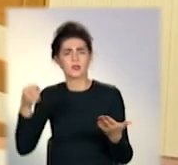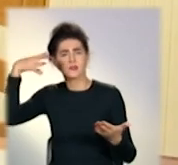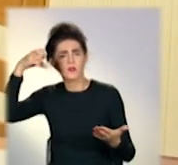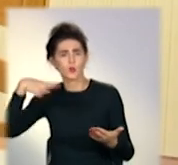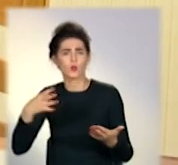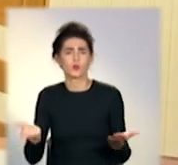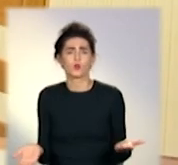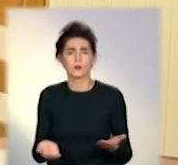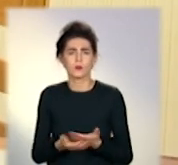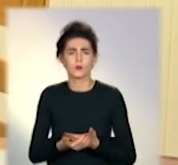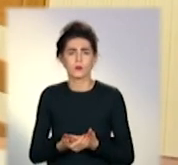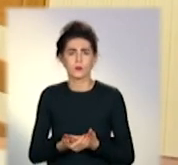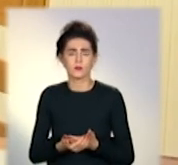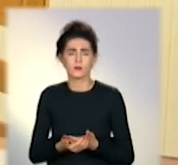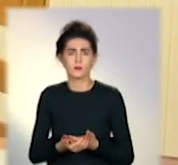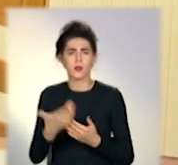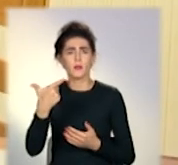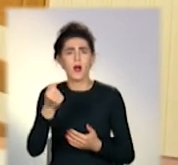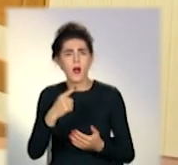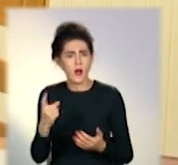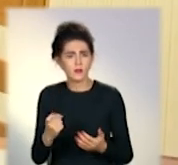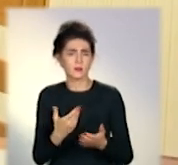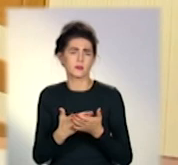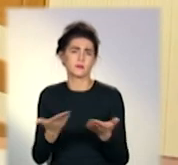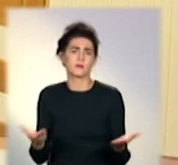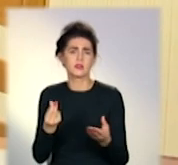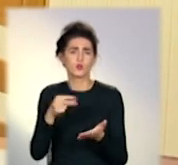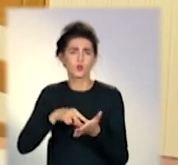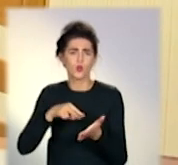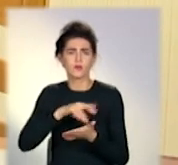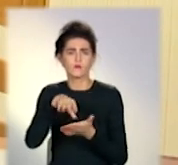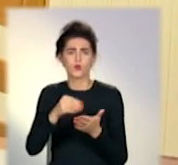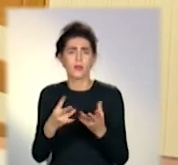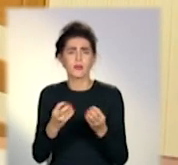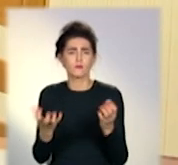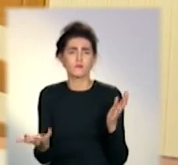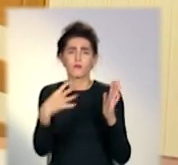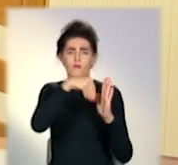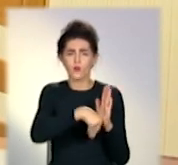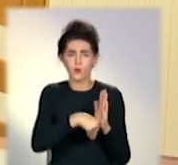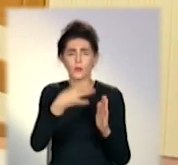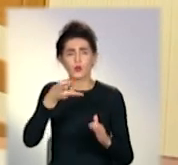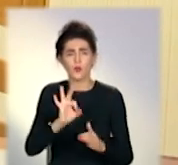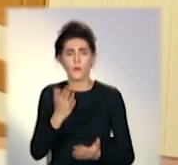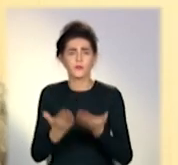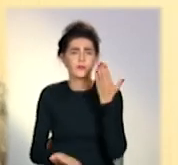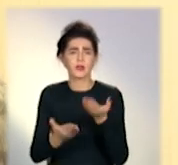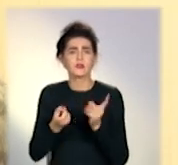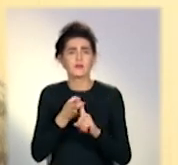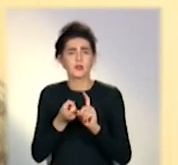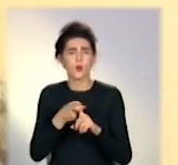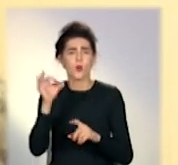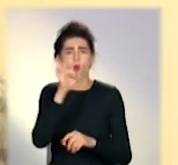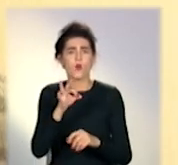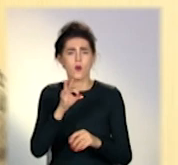світла, газу. Це ми не враховували, але те, що стосується